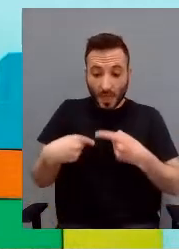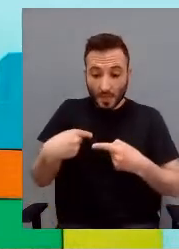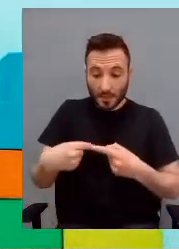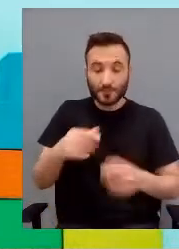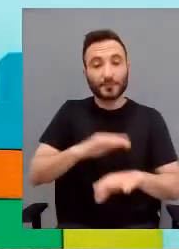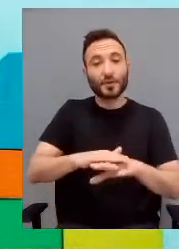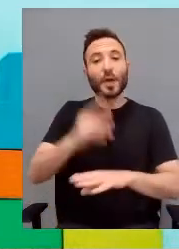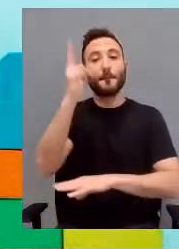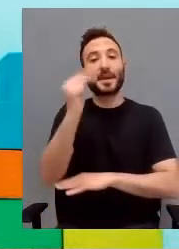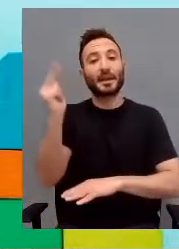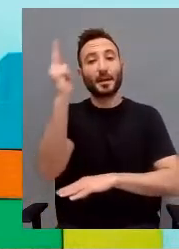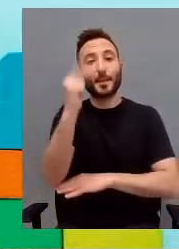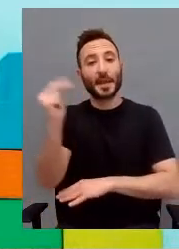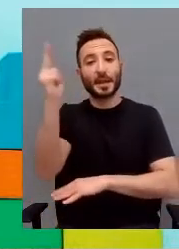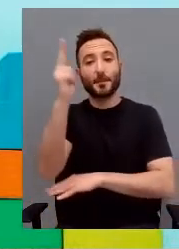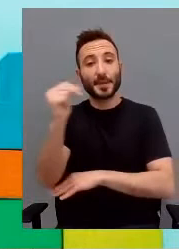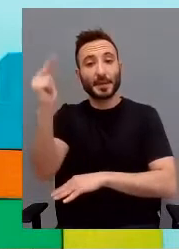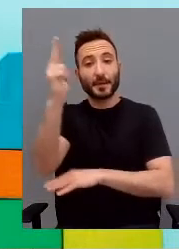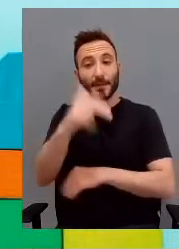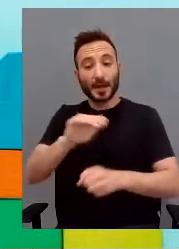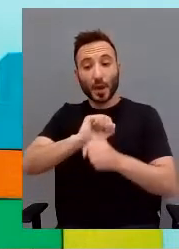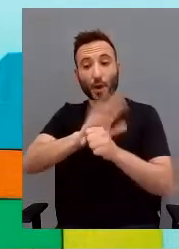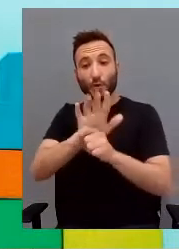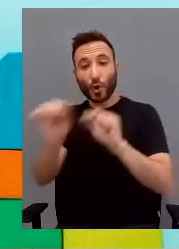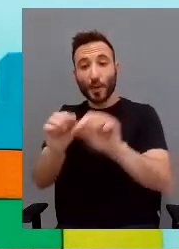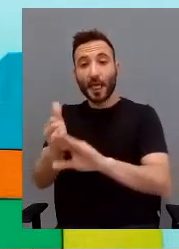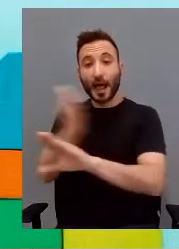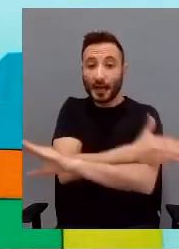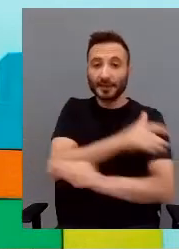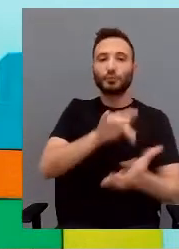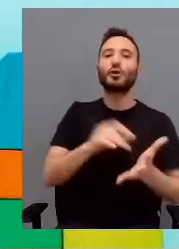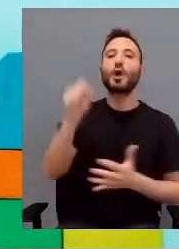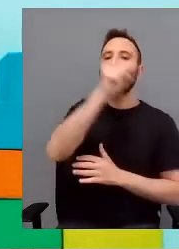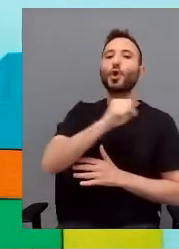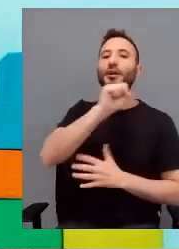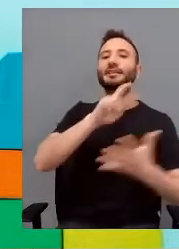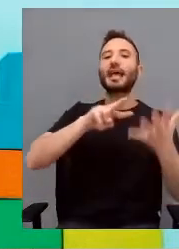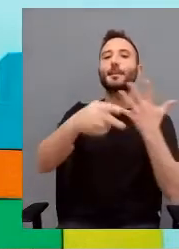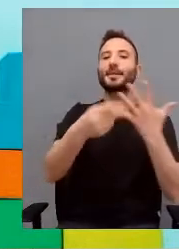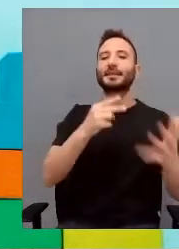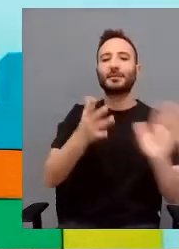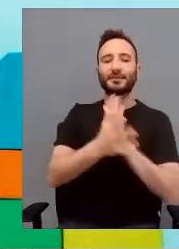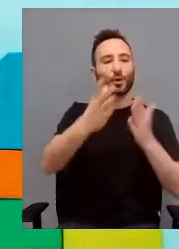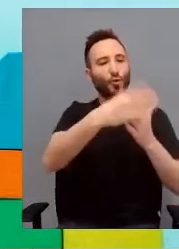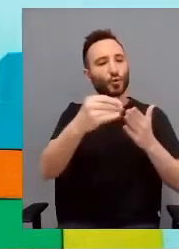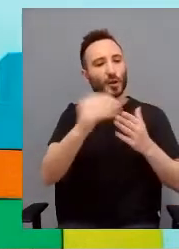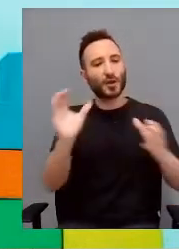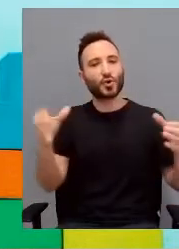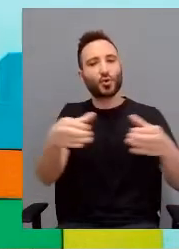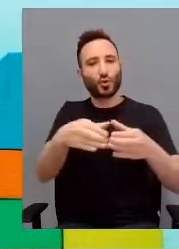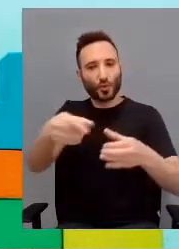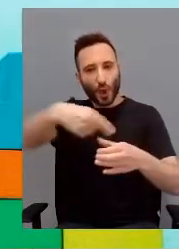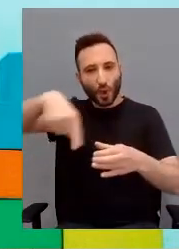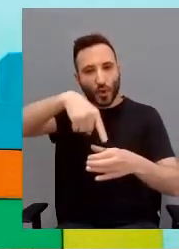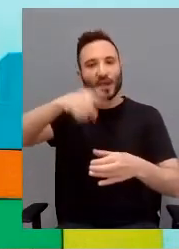pandemia l'orchestra invisibile composta por i usi di cascina Rossago i